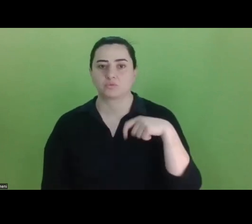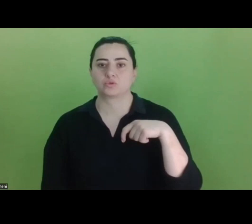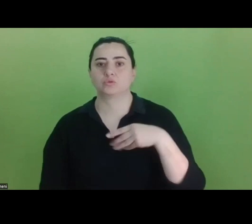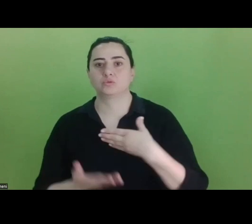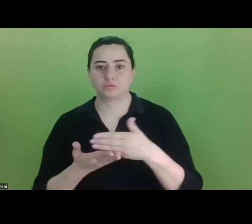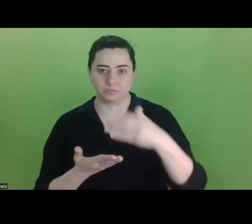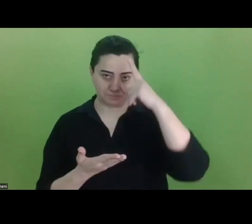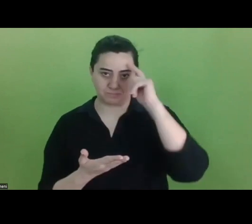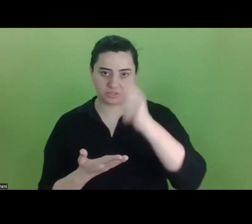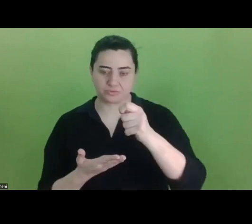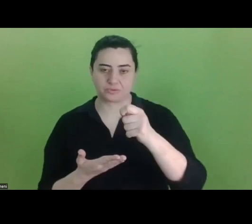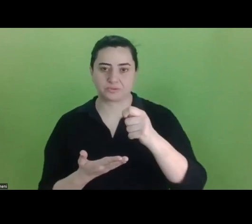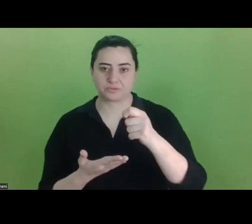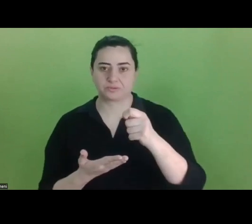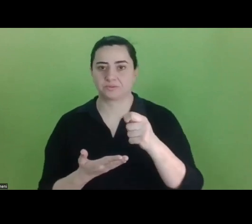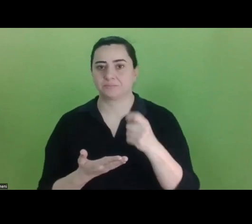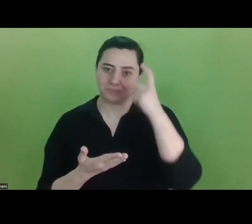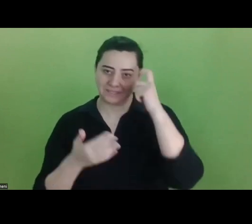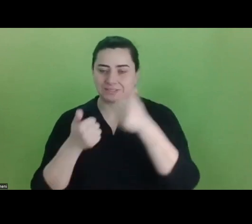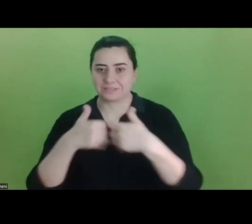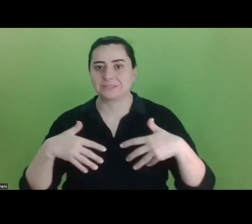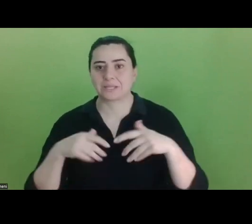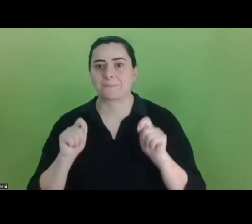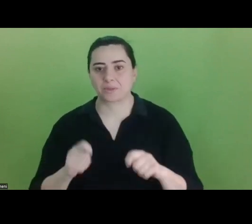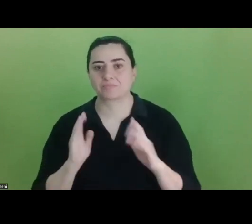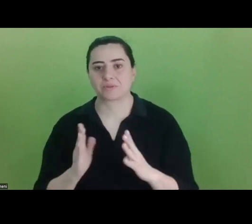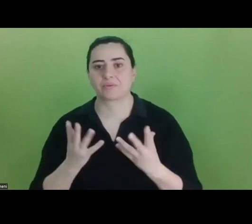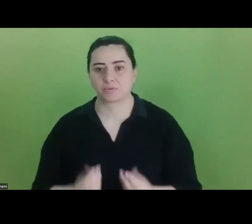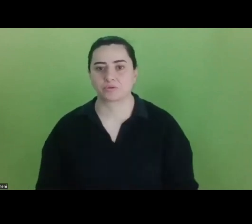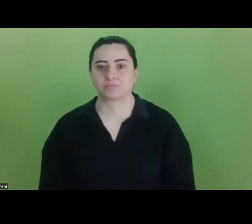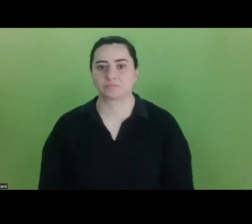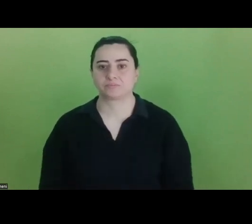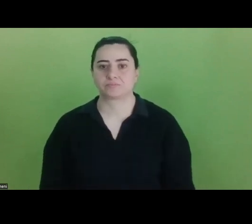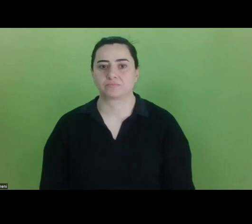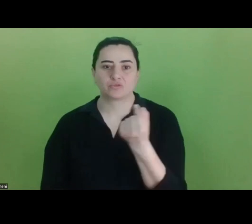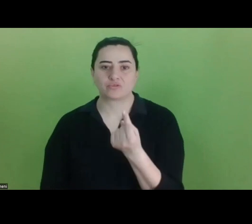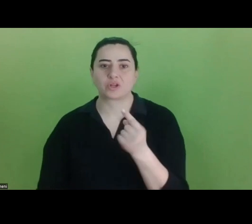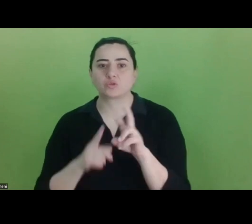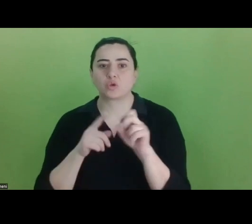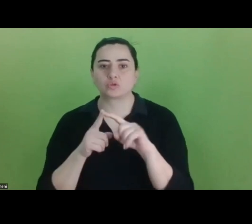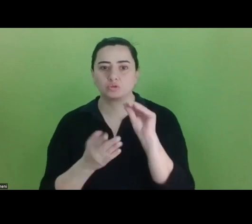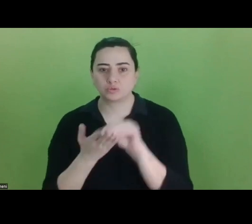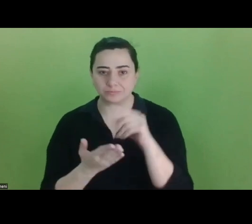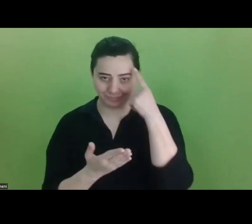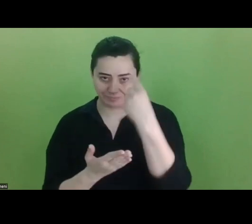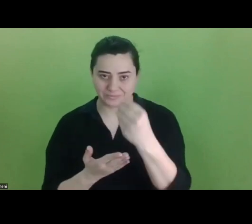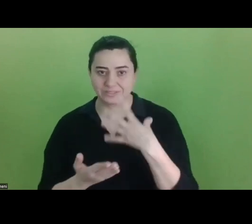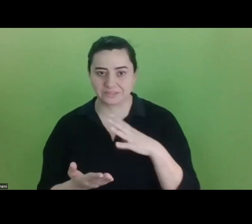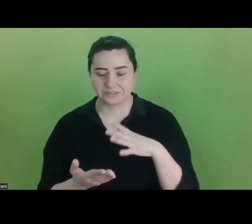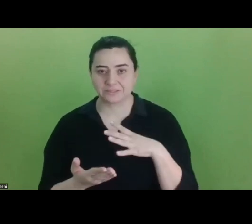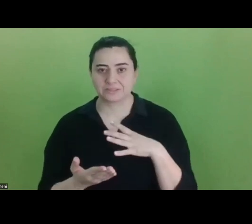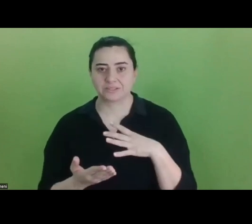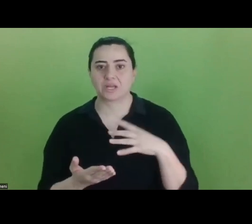başvurularınızı bilgi sistemi üzerinden yapmaya devam edebilirsiniz. Ufak bir not düşeyim sadece daha önceki özel